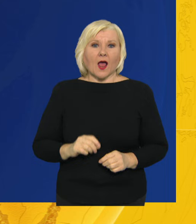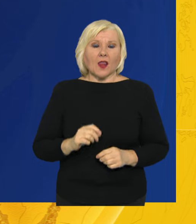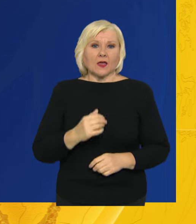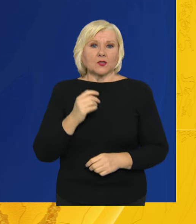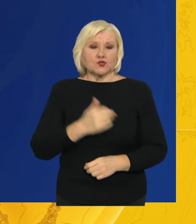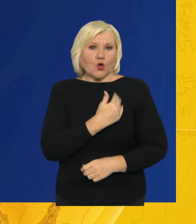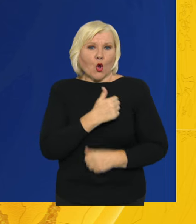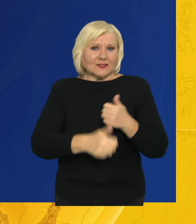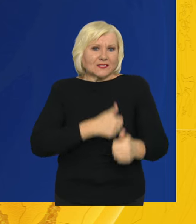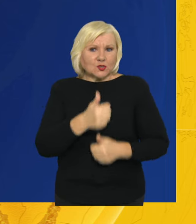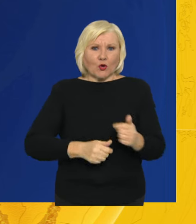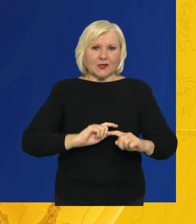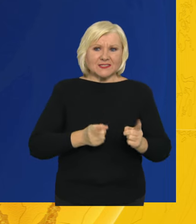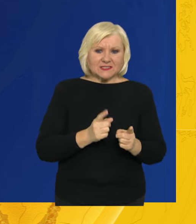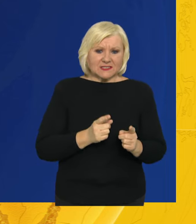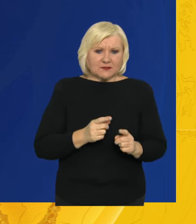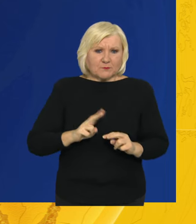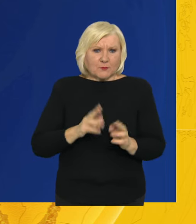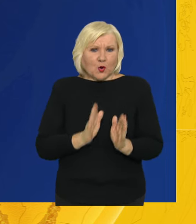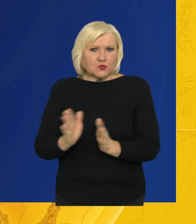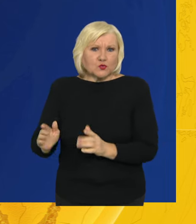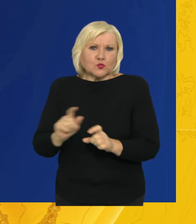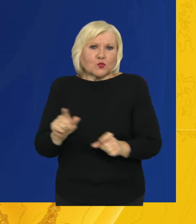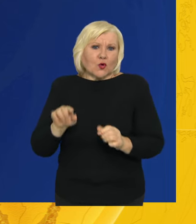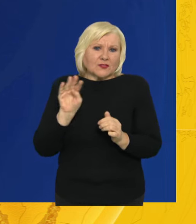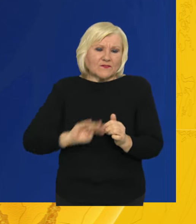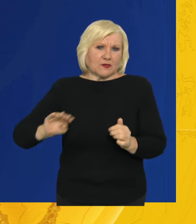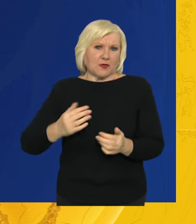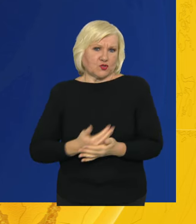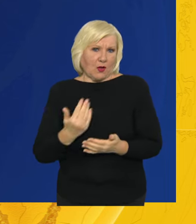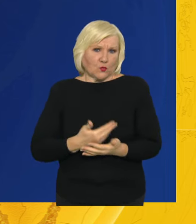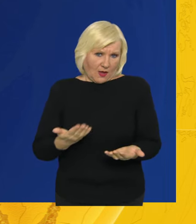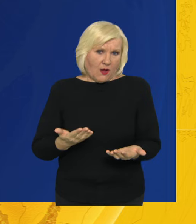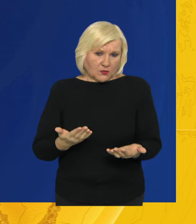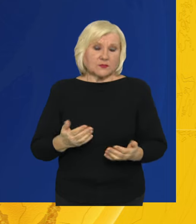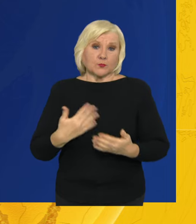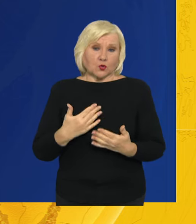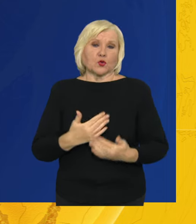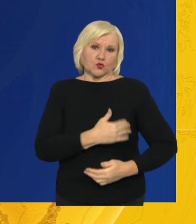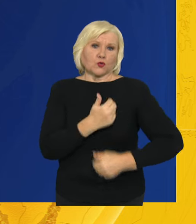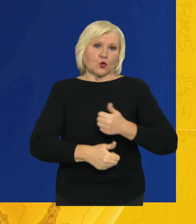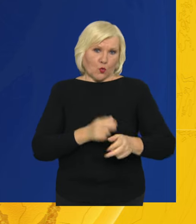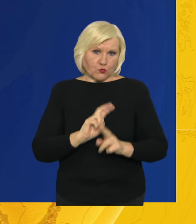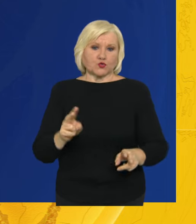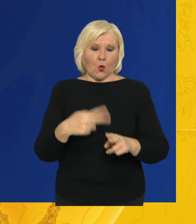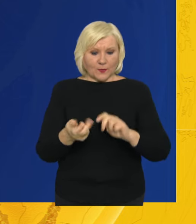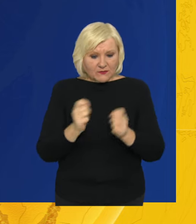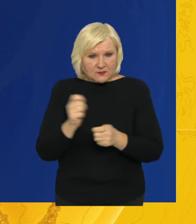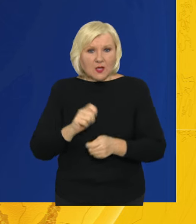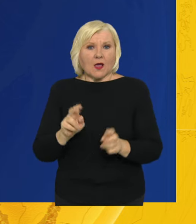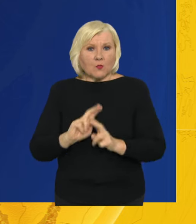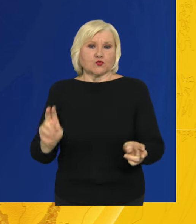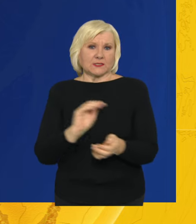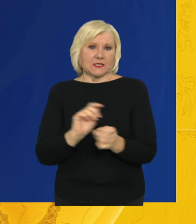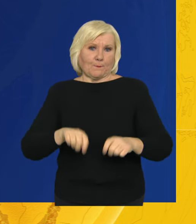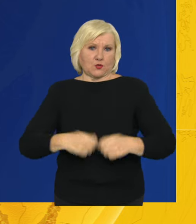v případě mimořádných událostí může být školní rok upraven a výuka i dočasně přerušena.